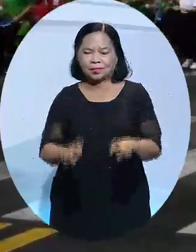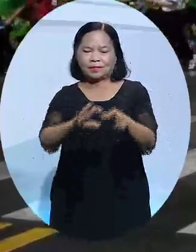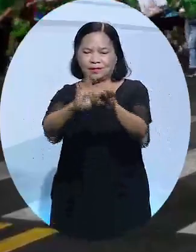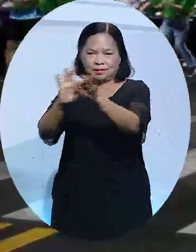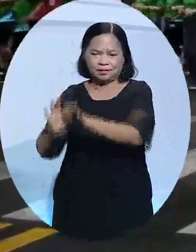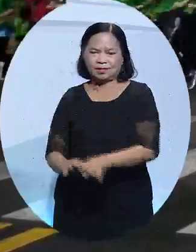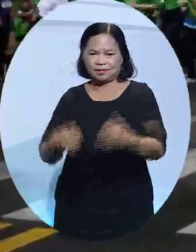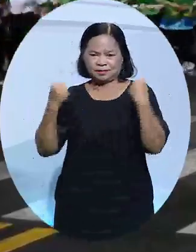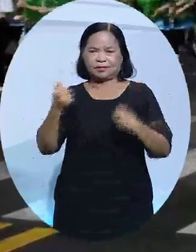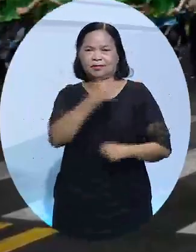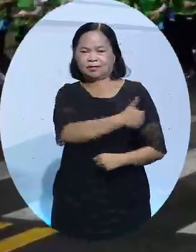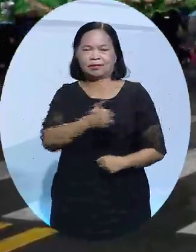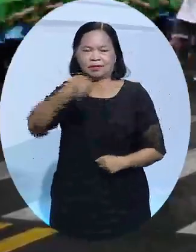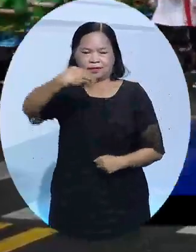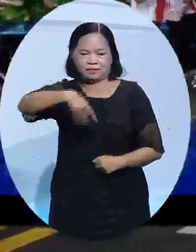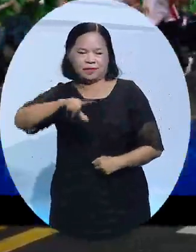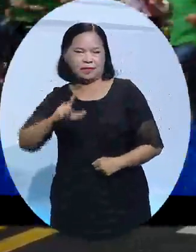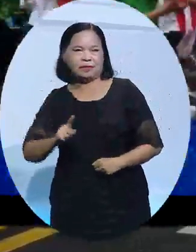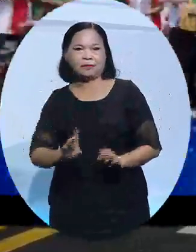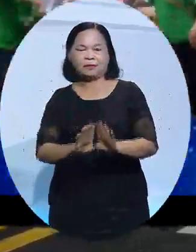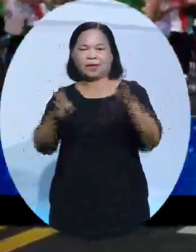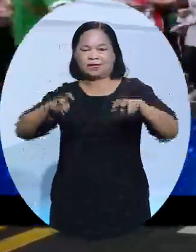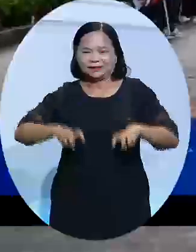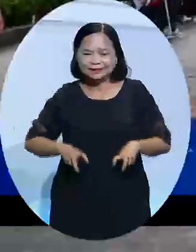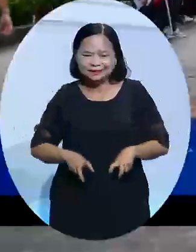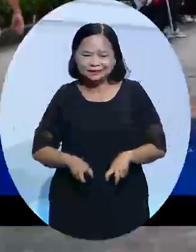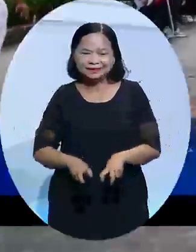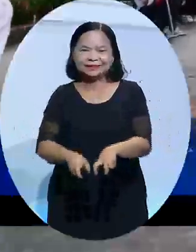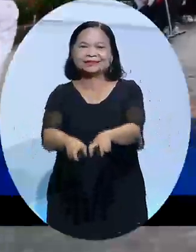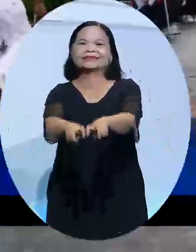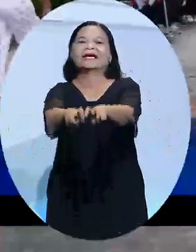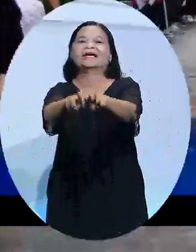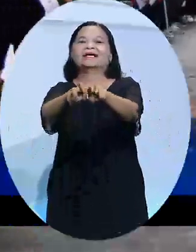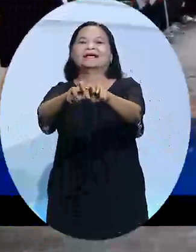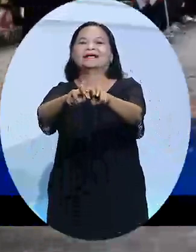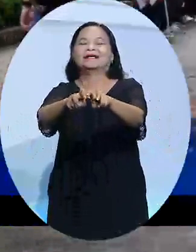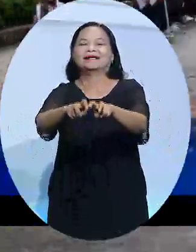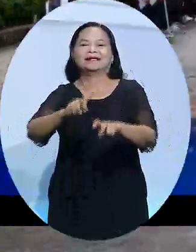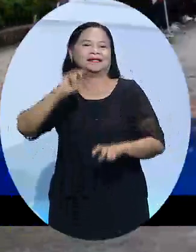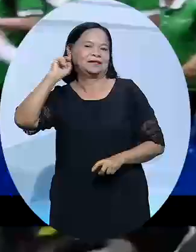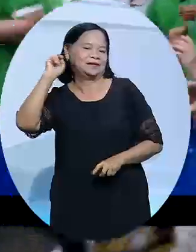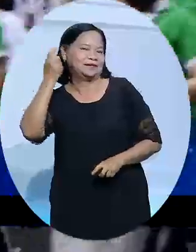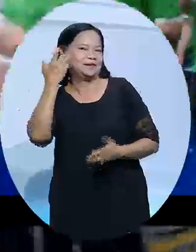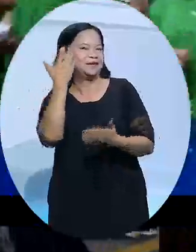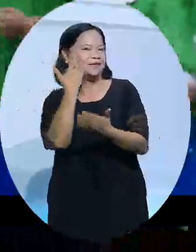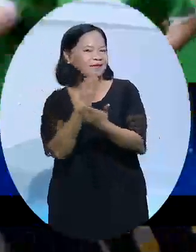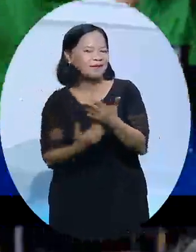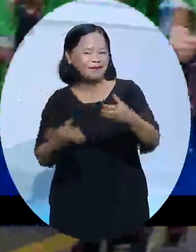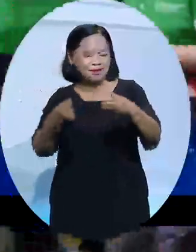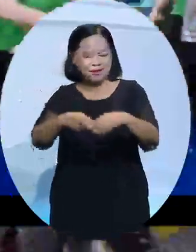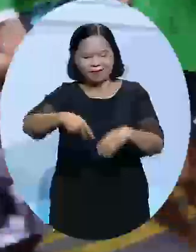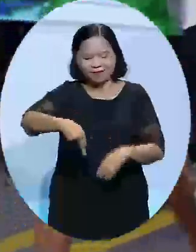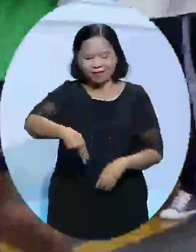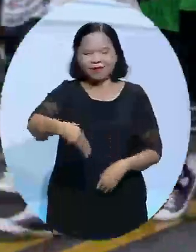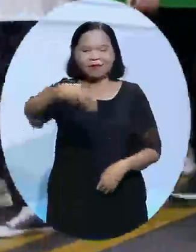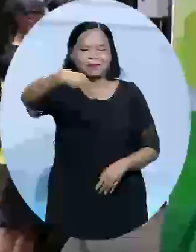sức khỏe toàn dân, Nestle Milo cũng đang triển khai giải chạy bộ trực tuyến cho trẻ đầu tiên. Giải chạy bộ trực tuyến là phiên bản mới nhất của ngày hội đi bộ